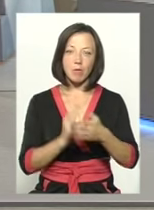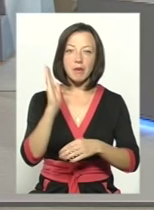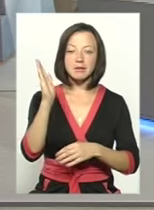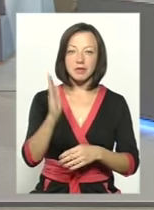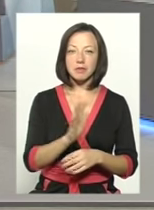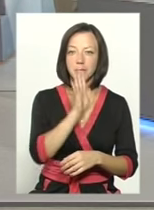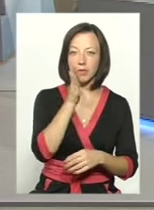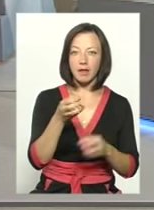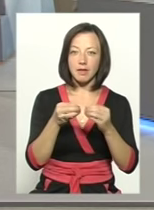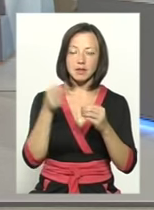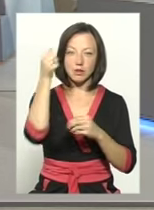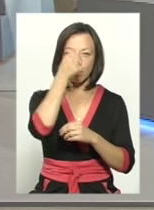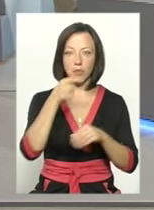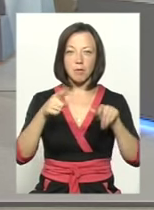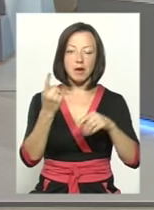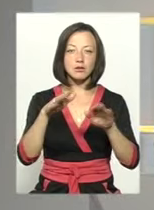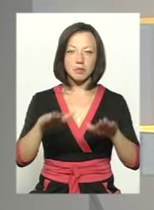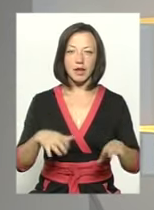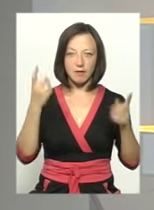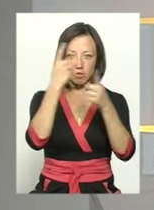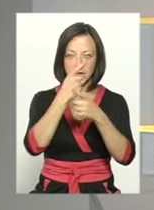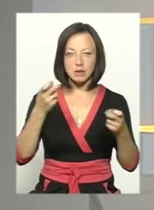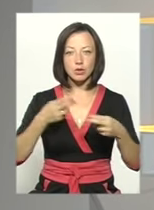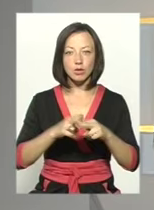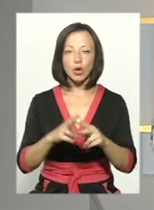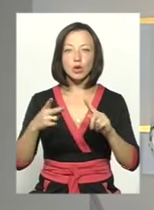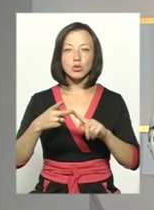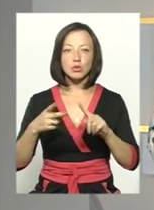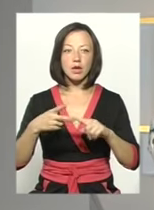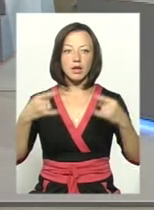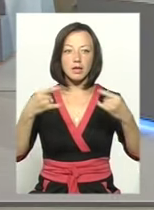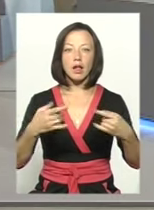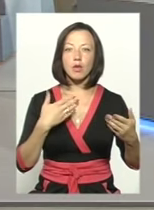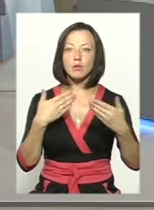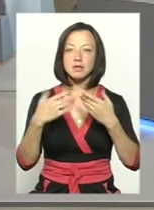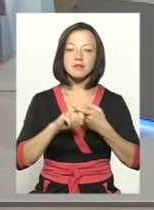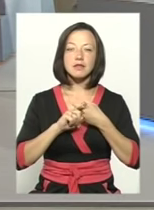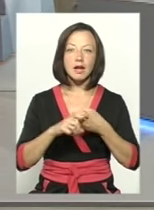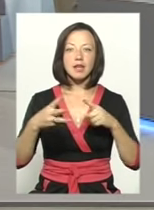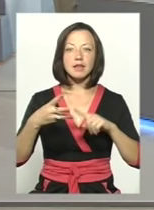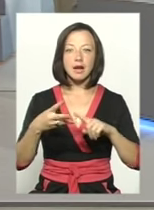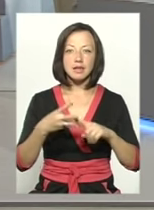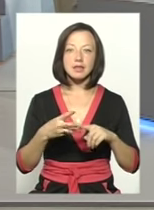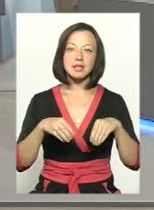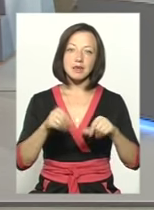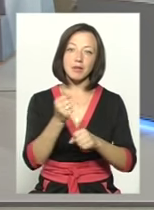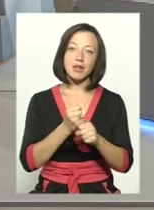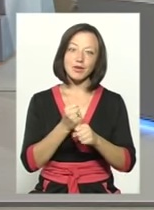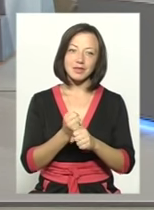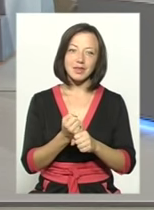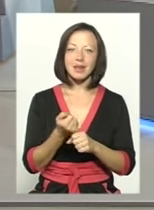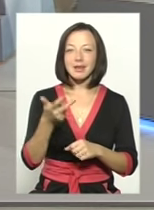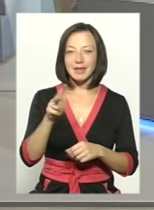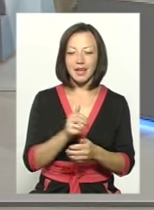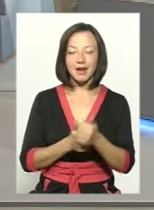років. На першому місці інформаційні технології, друге місце телекомунікації і зв'язок, і третє – землеюробство. Це трійка лідерів,